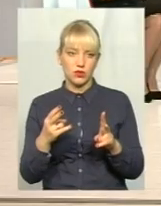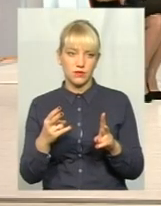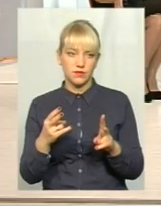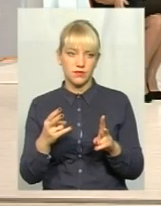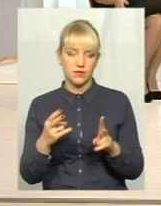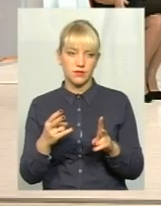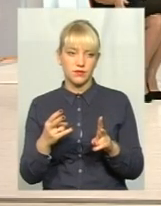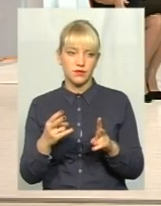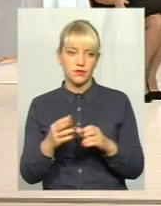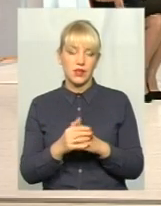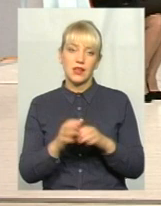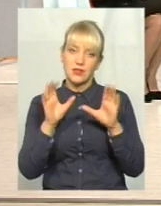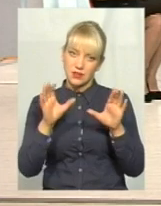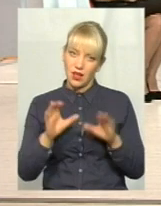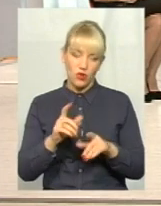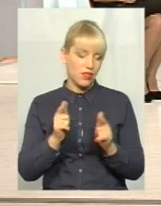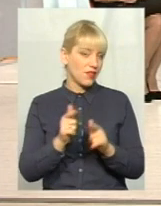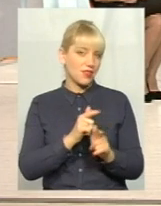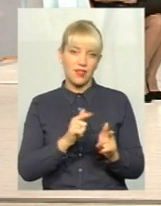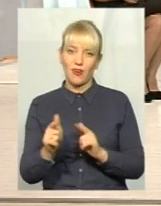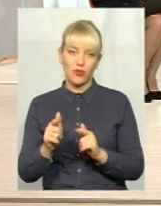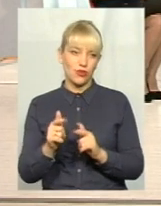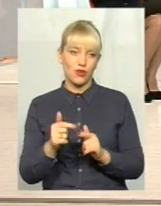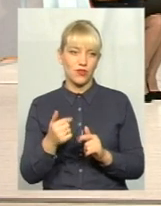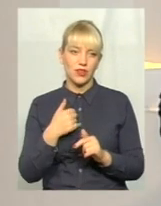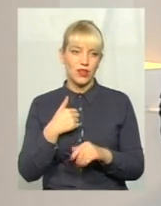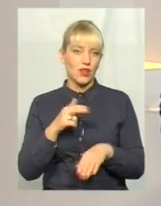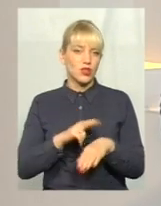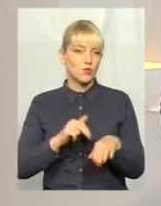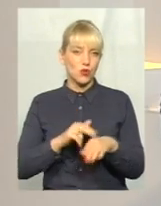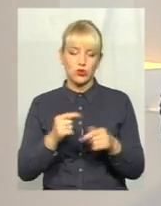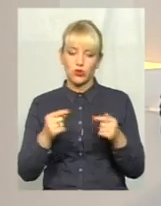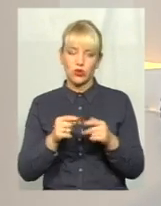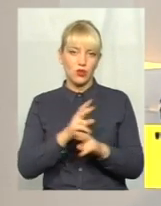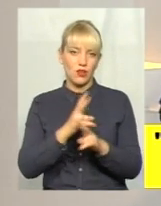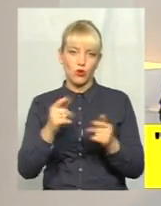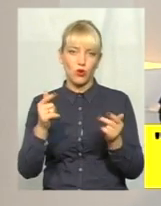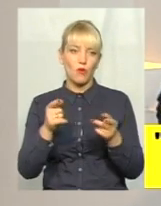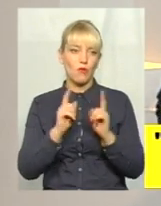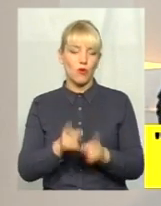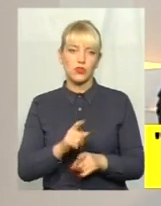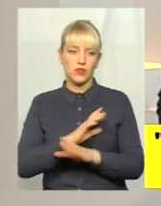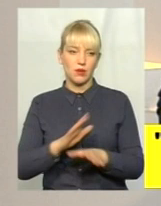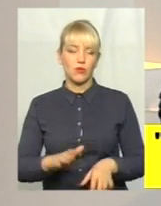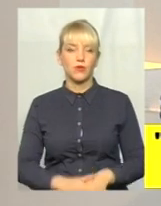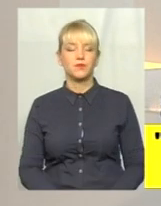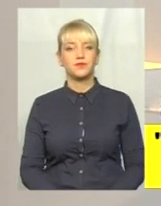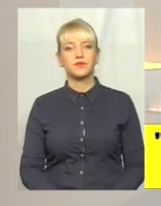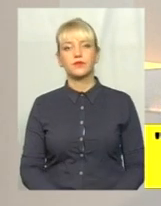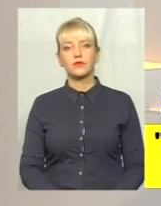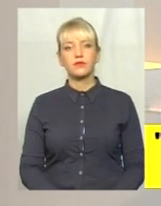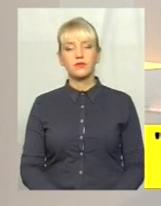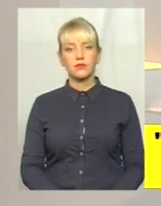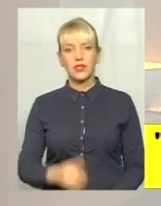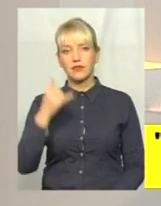Не готовий вам сказати. З поліцією точно ніхто не поводжував. Проску глядачка, яка не встигла задати питання, давайте дослухаємо її до